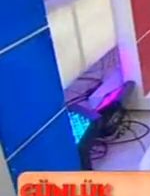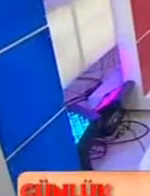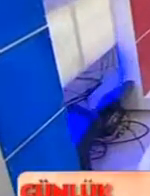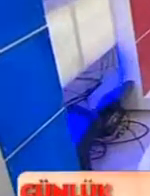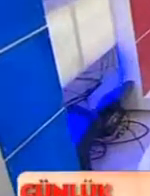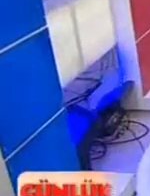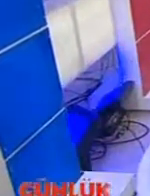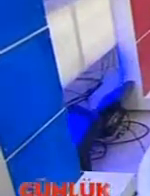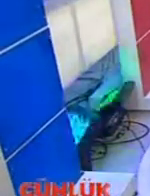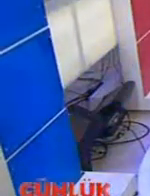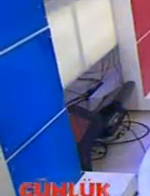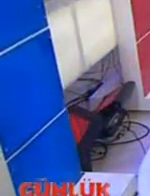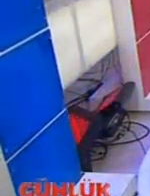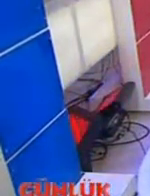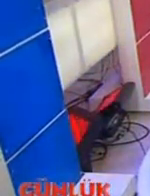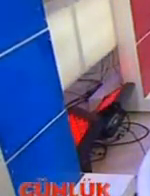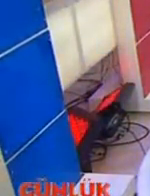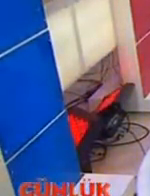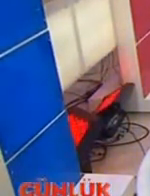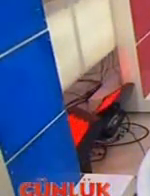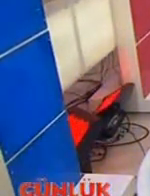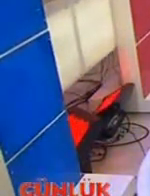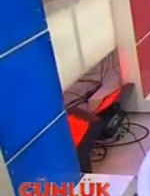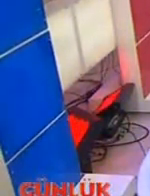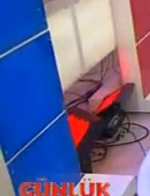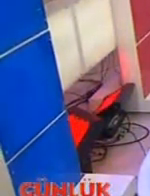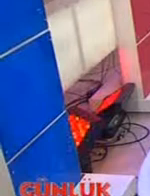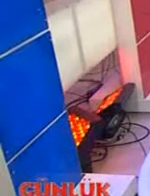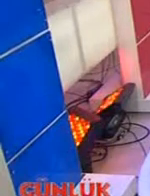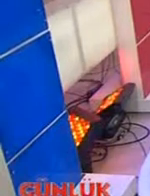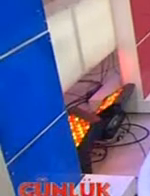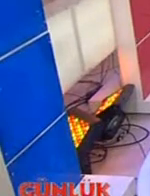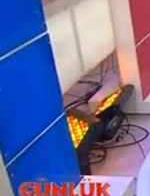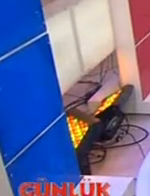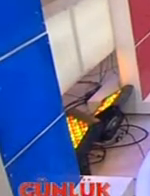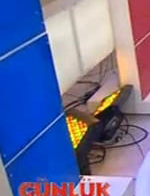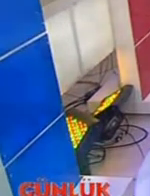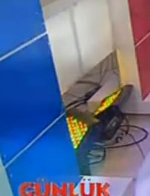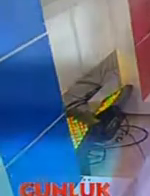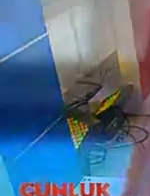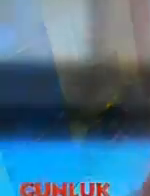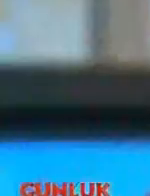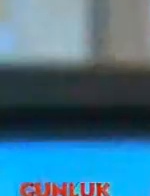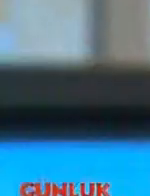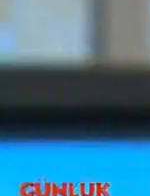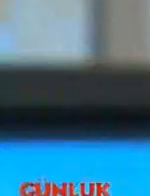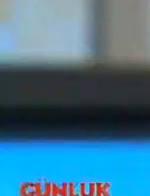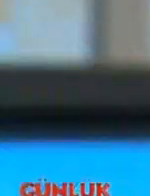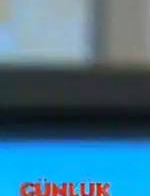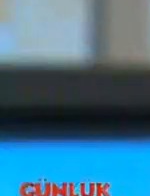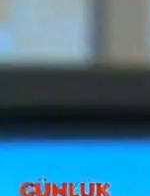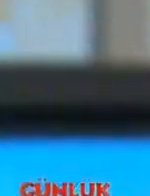Kal gittiğin yerde mutlu ol Ya da